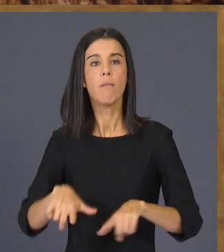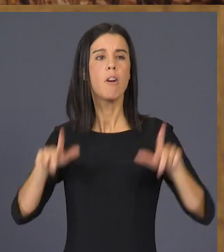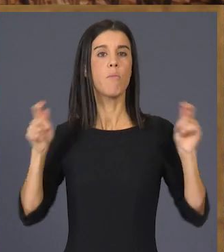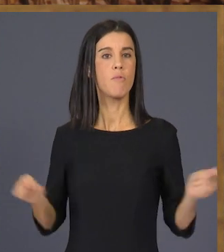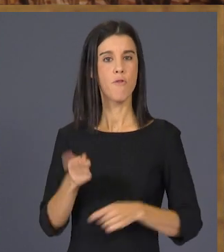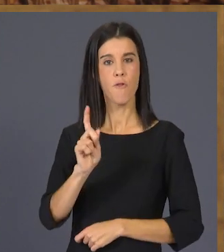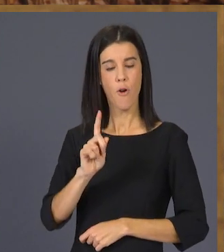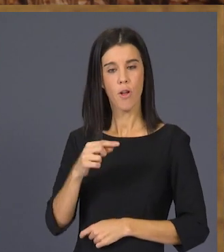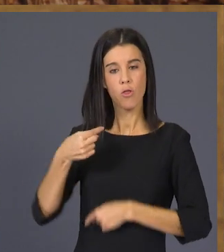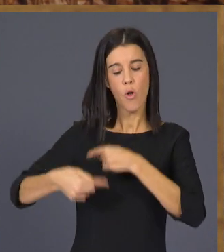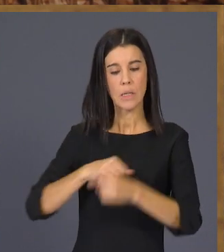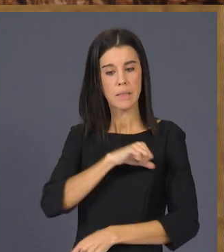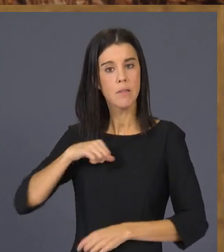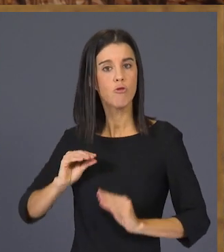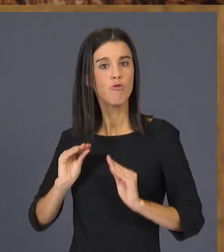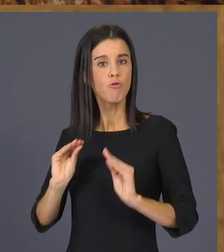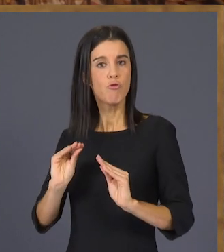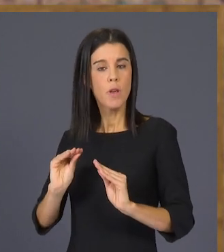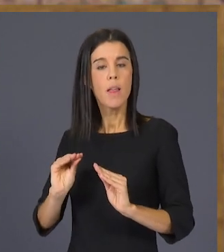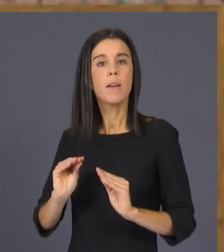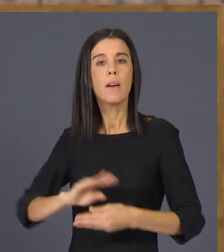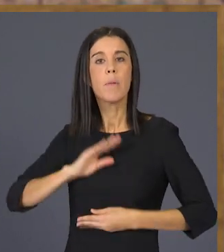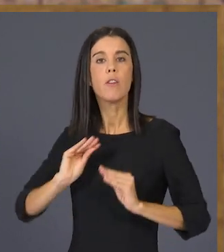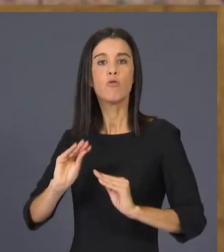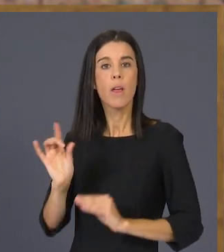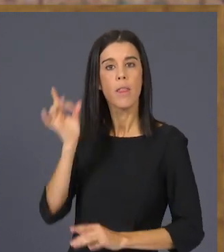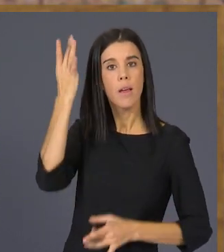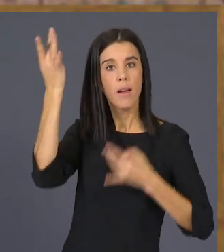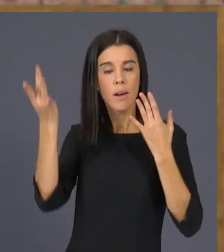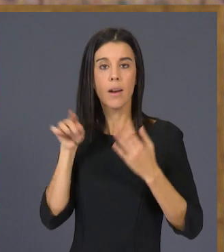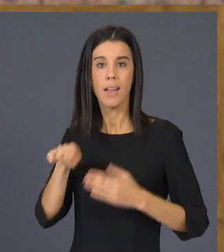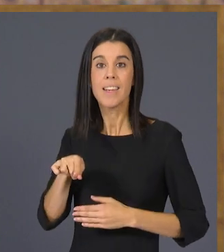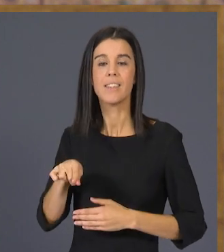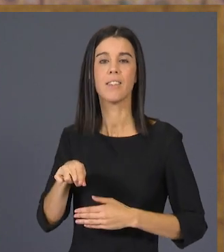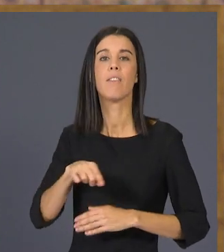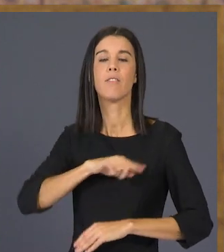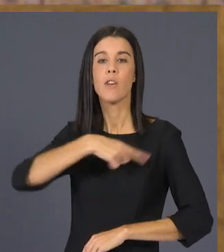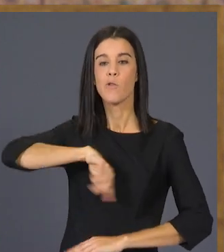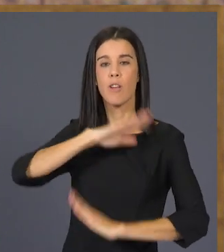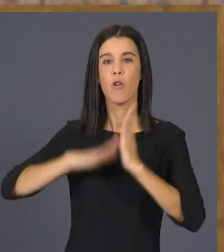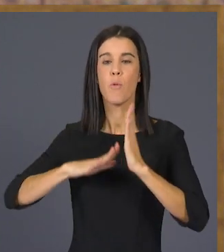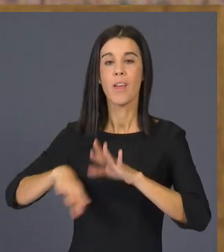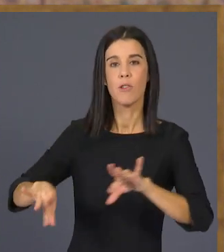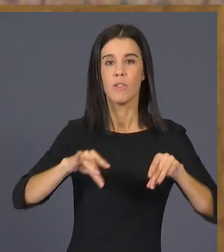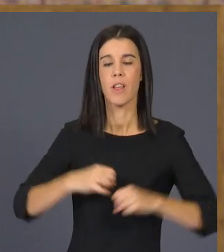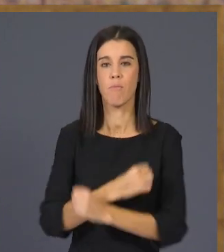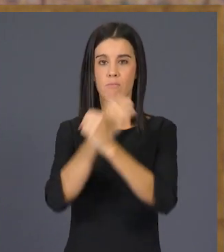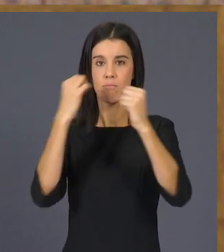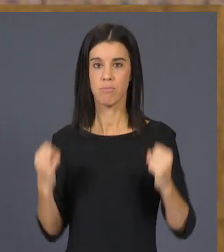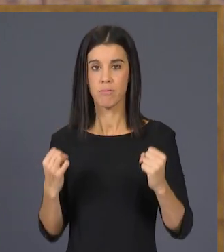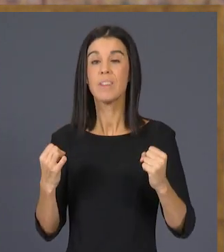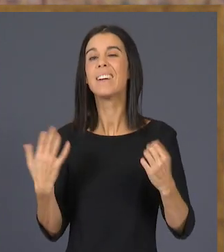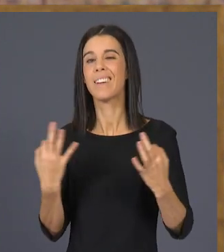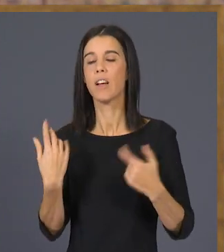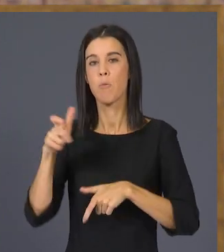la seva pròpia capacitat de crear. Ixa és la força de la nostra terra, la nostra